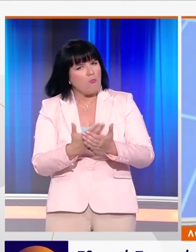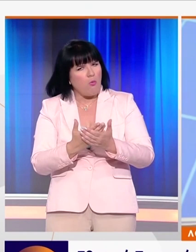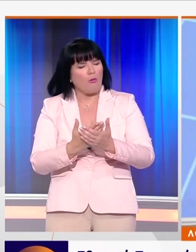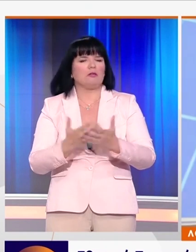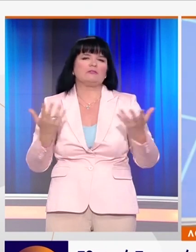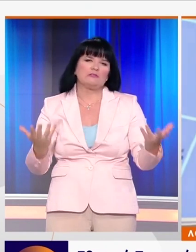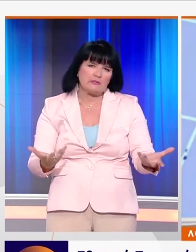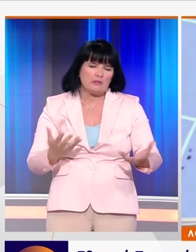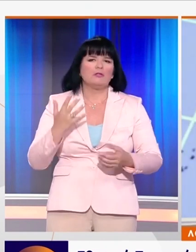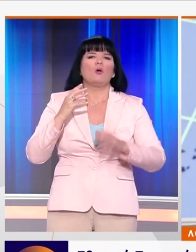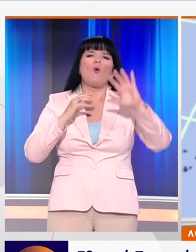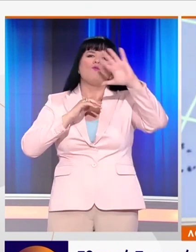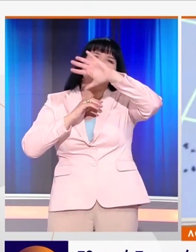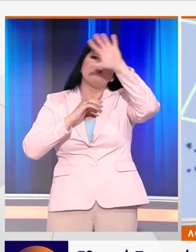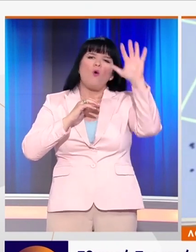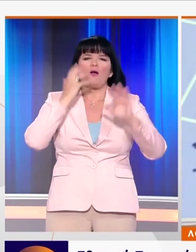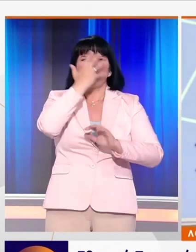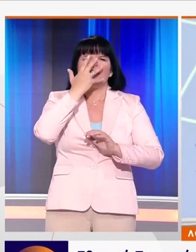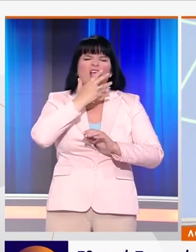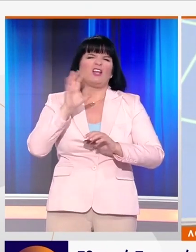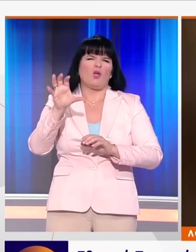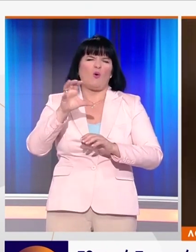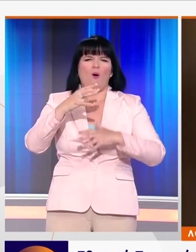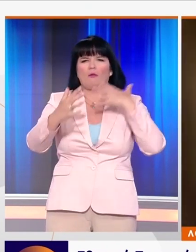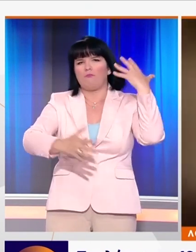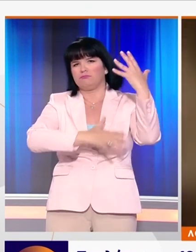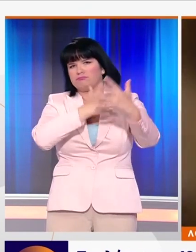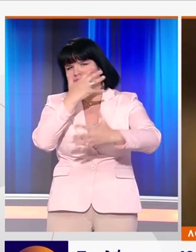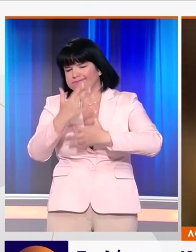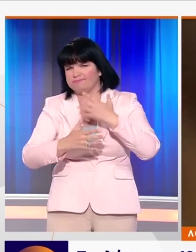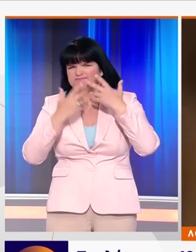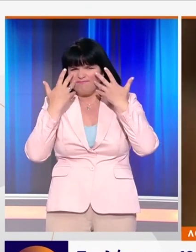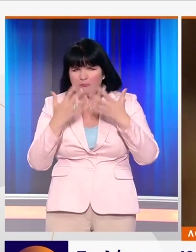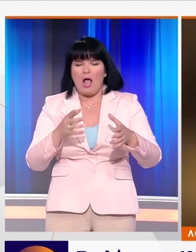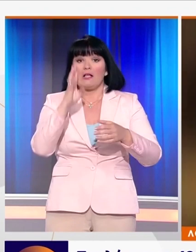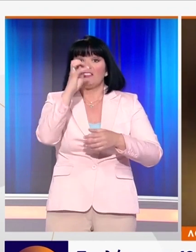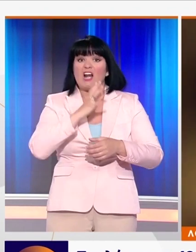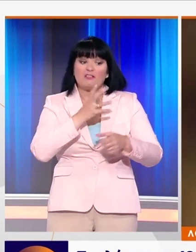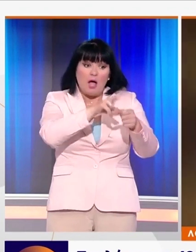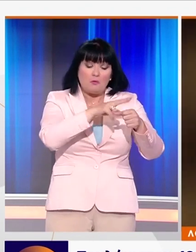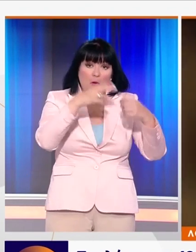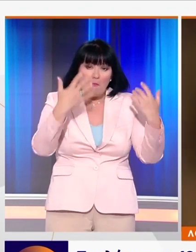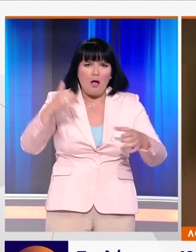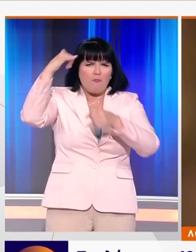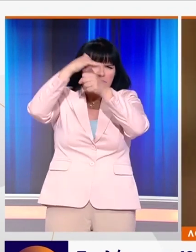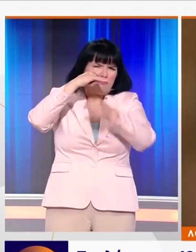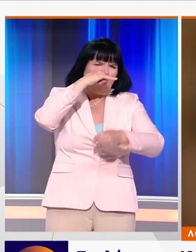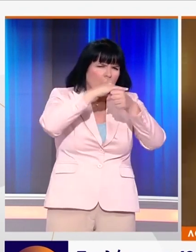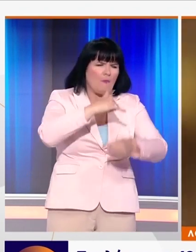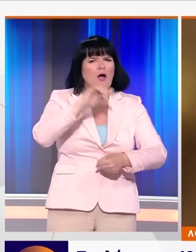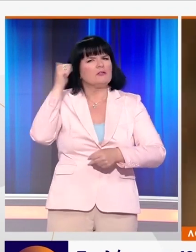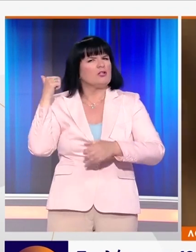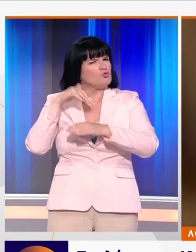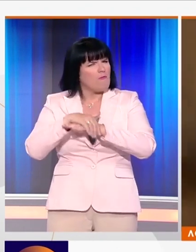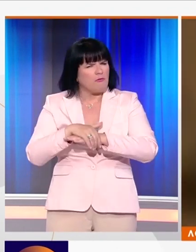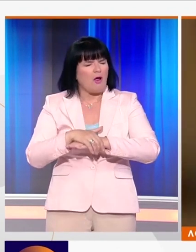χάος βασιλεύει στη βορειοαφρικανική αυτή χώρα. Τουλάχιστον στους 40 είναι νεκροί από την αεροπορική επιδρομή που εξαπολύθηκε αργά